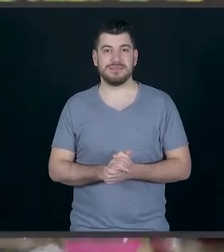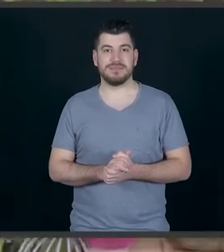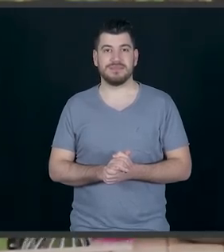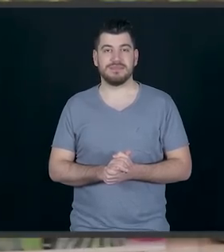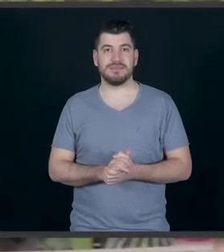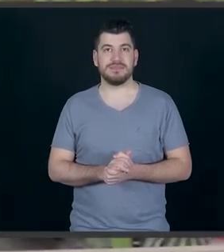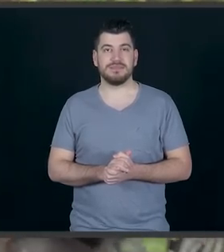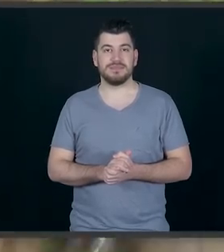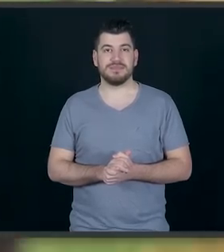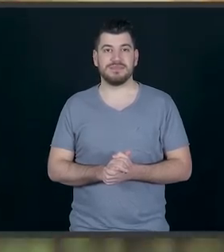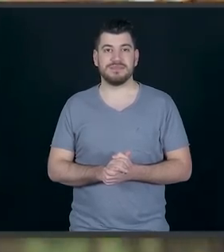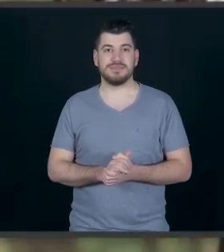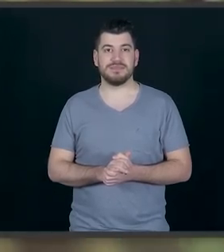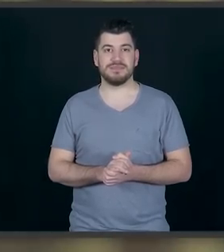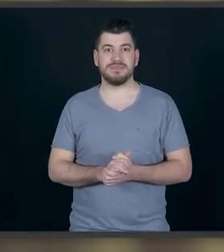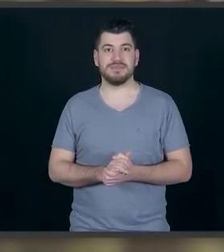Λοιπόν,